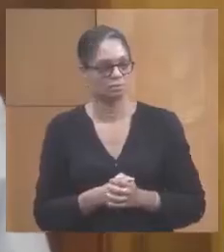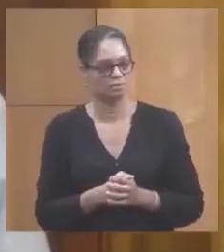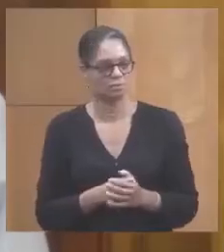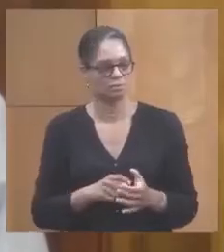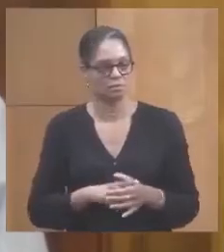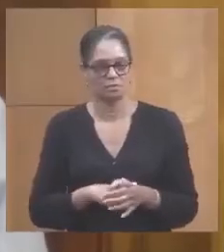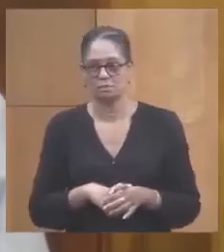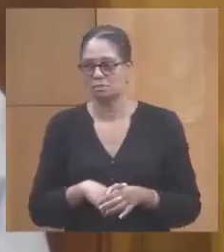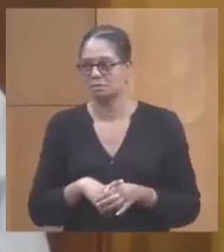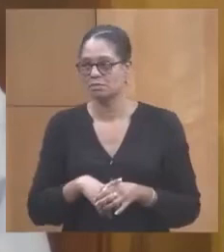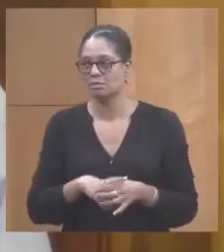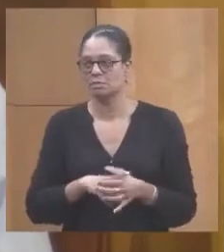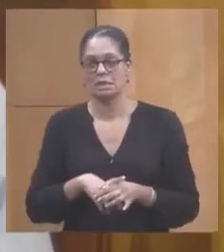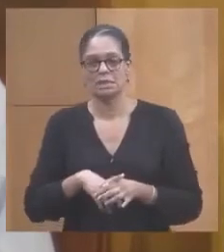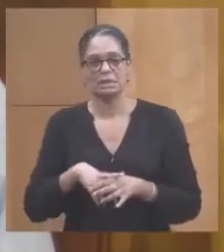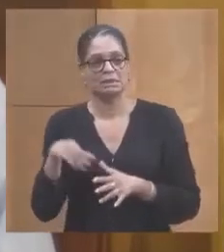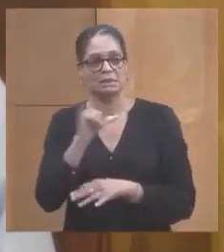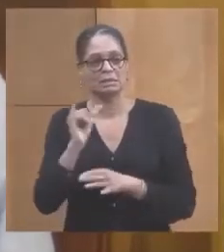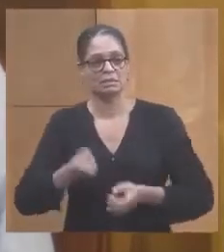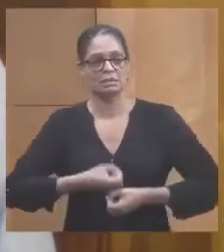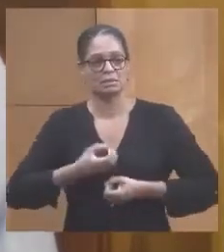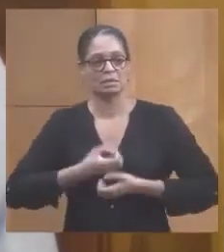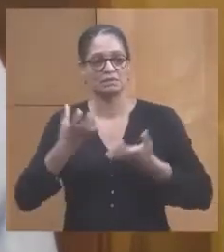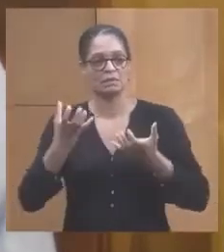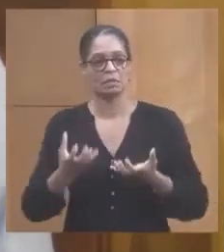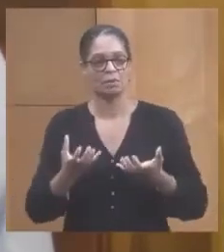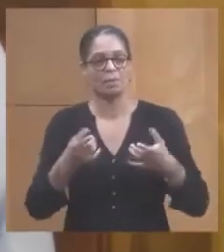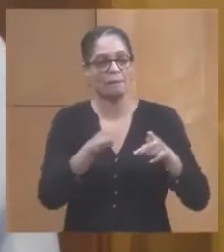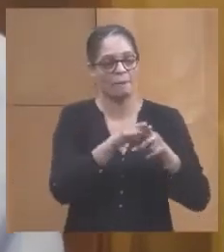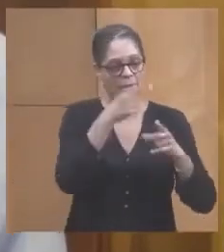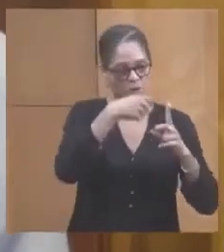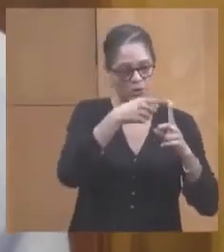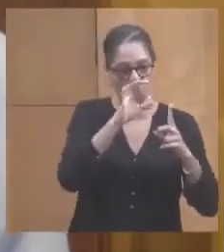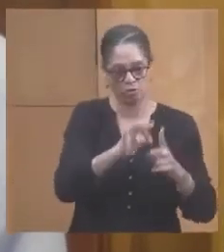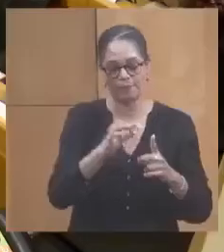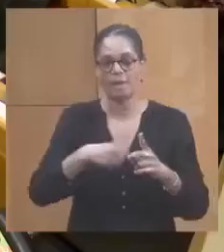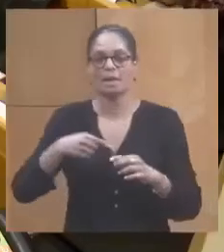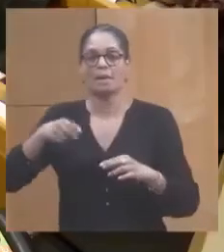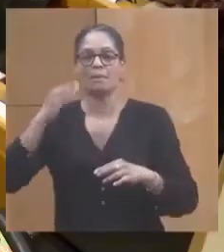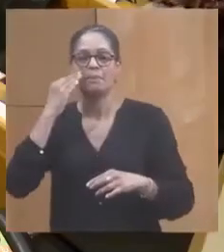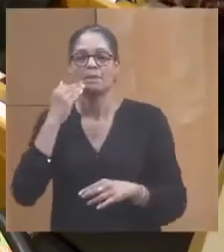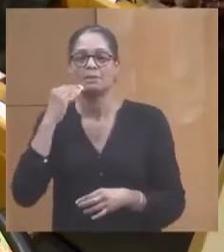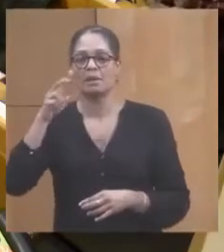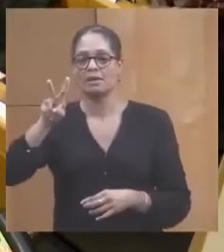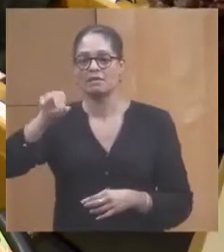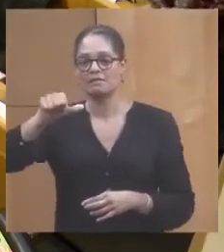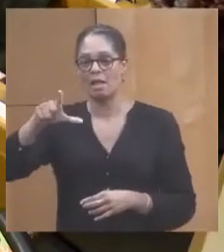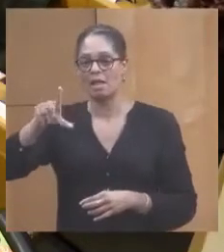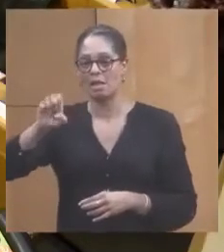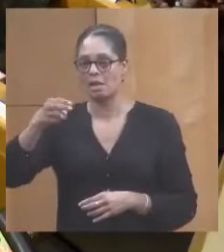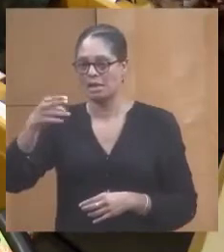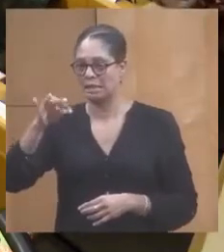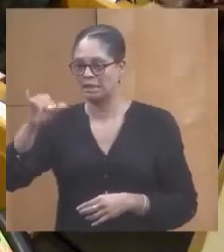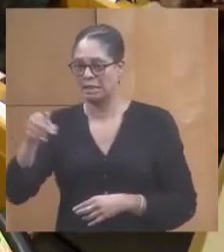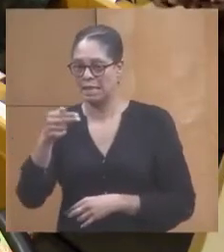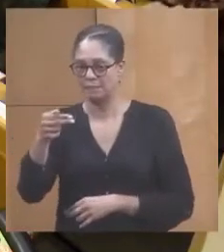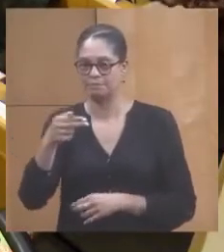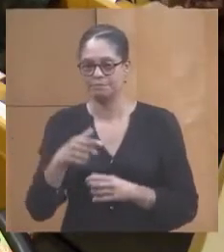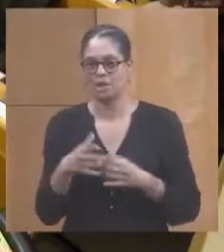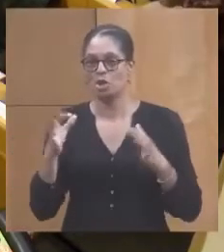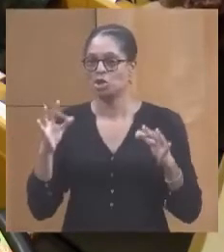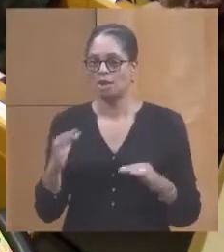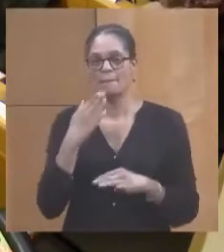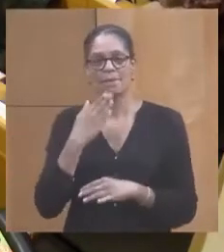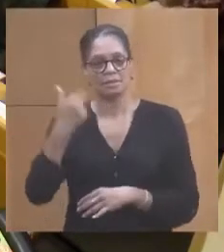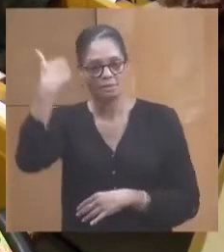Qui veut intervenir ? Oui, collègue Valentin. Oui, merci, Président. Alors, en fait, j'interviens